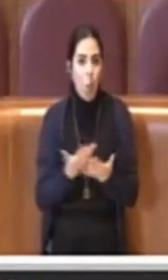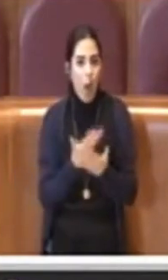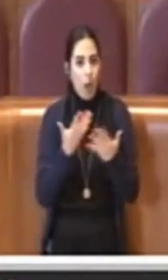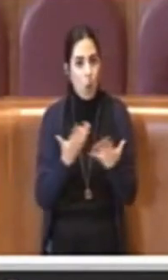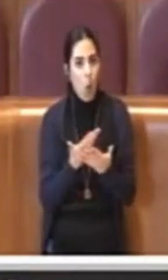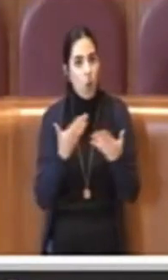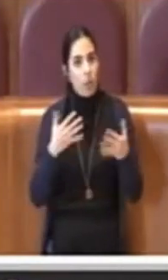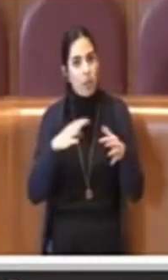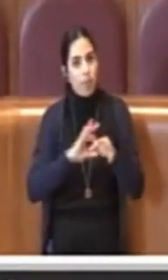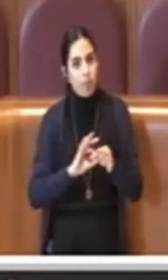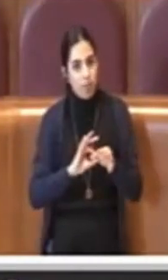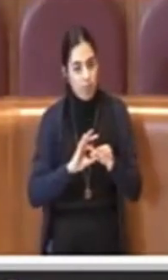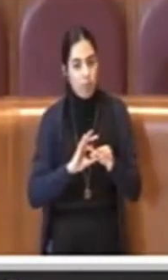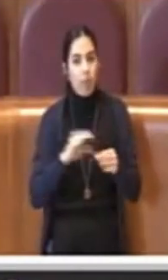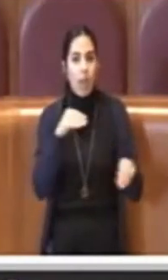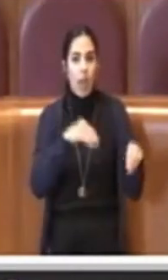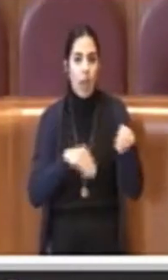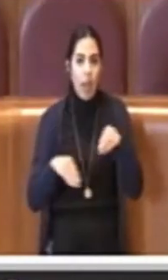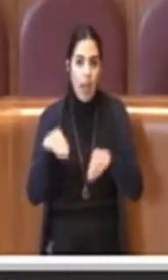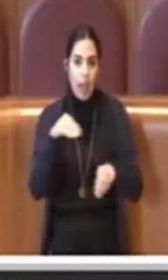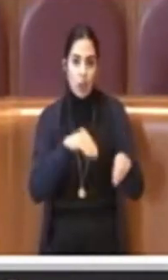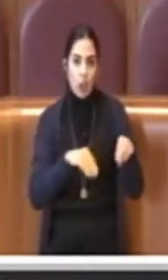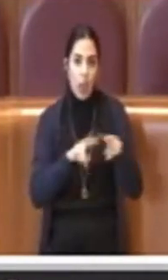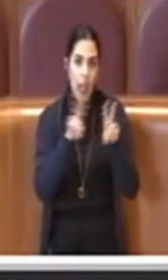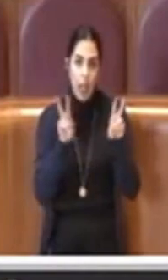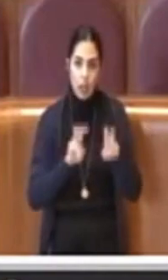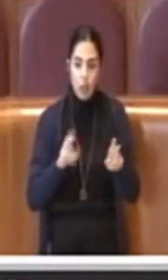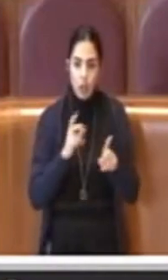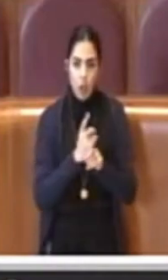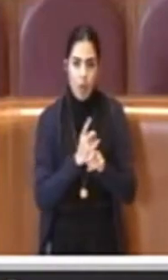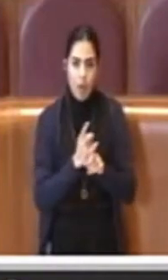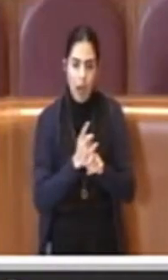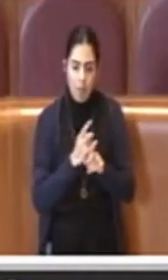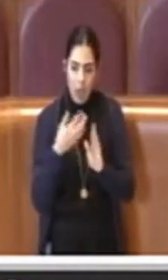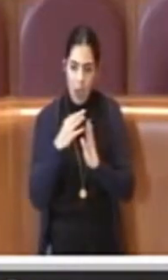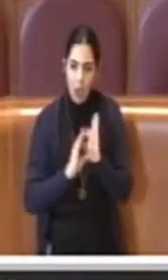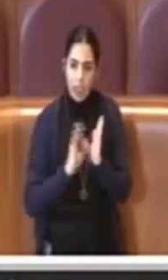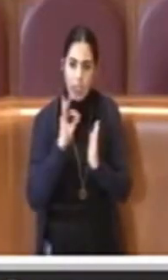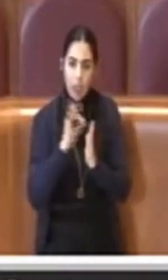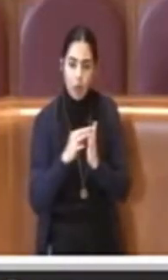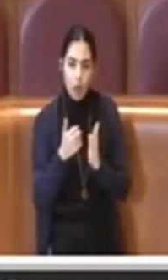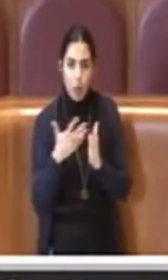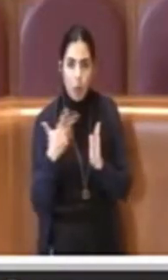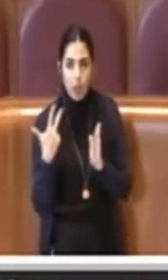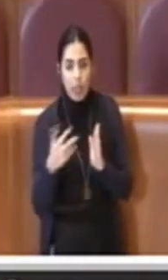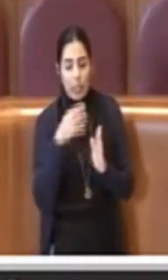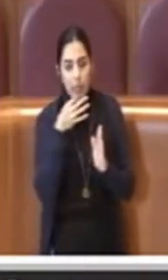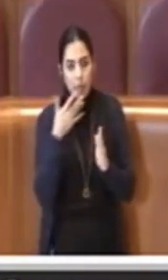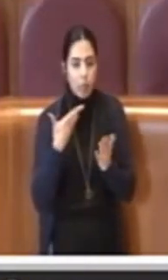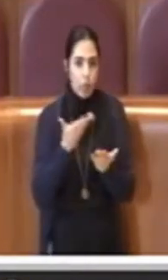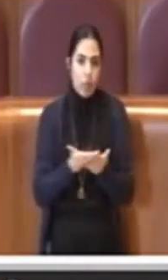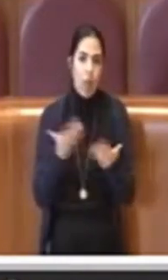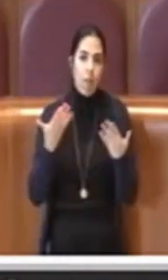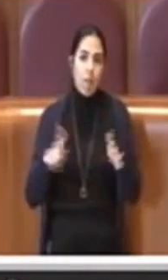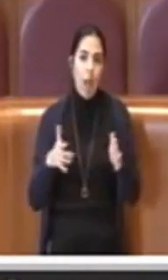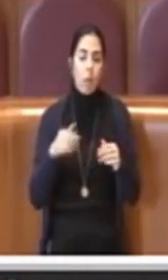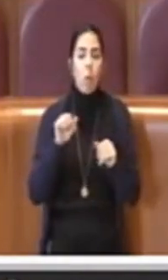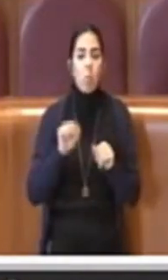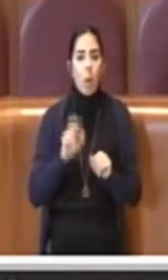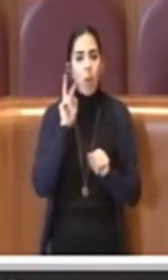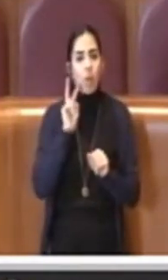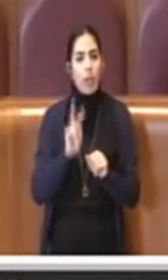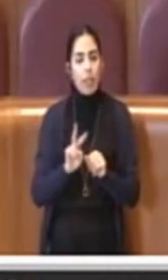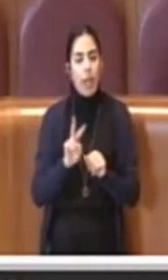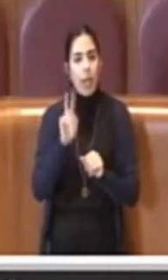sulle petizioni elettroniche, dovrebbe essere l'ordine del giorno numero 3 e quindi insomma è stato presentato e quindi può essere visto anche